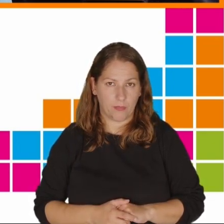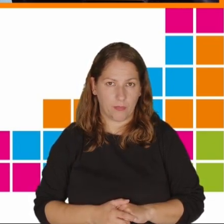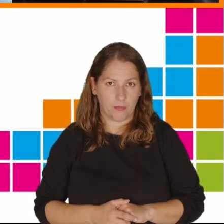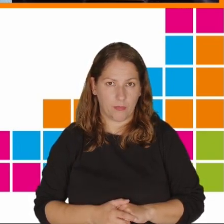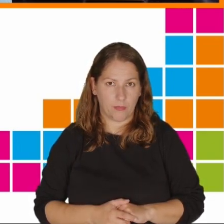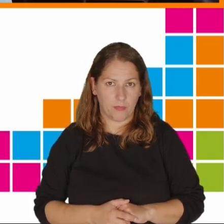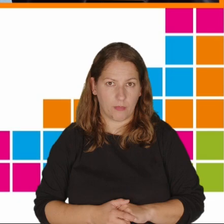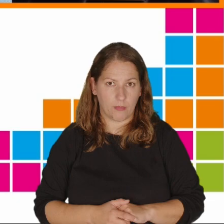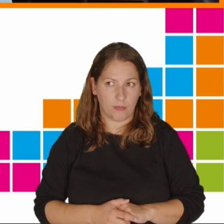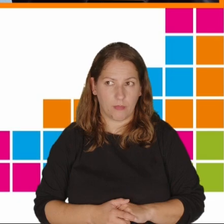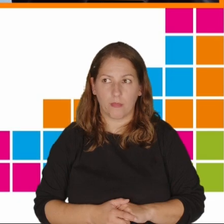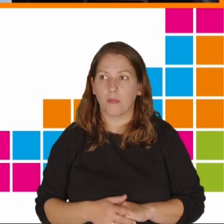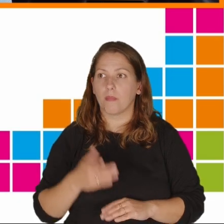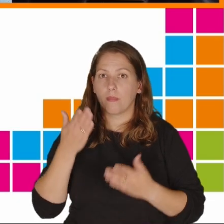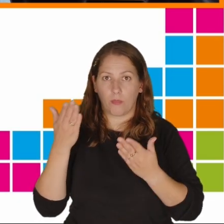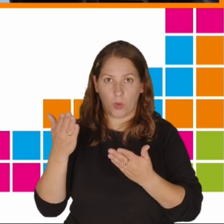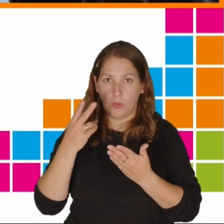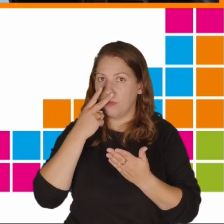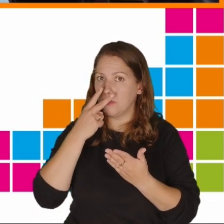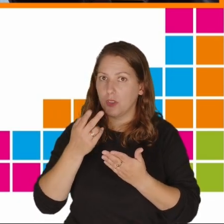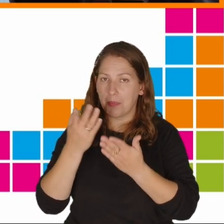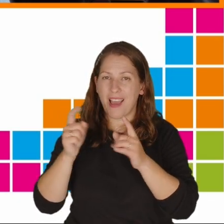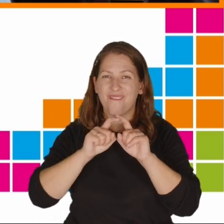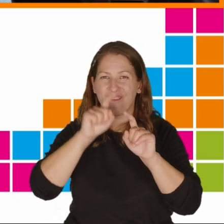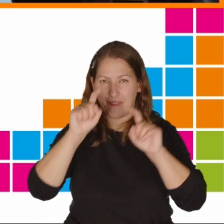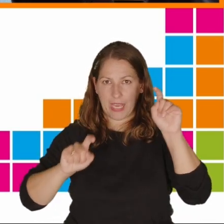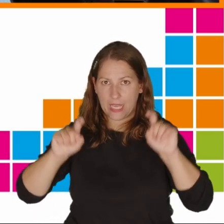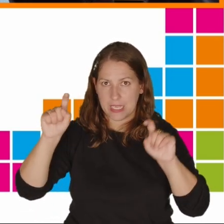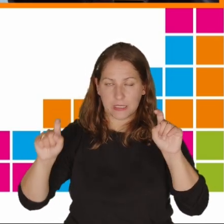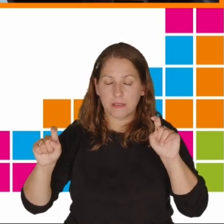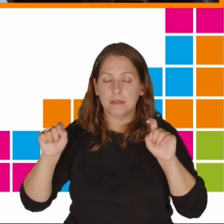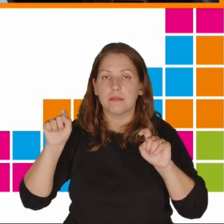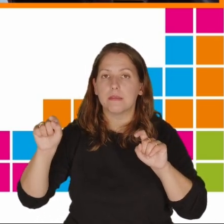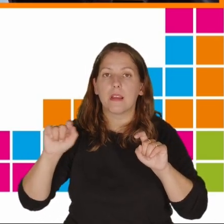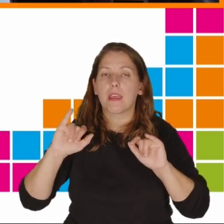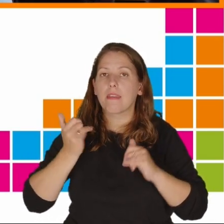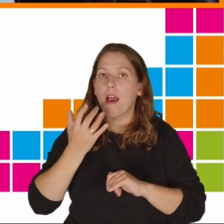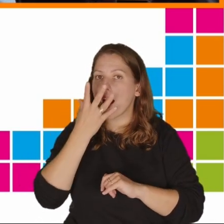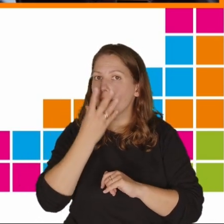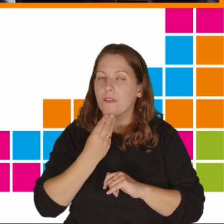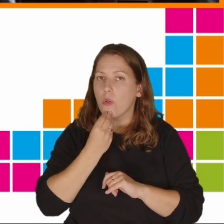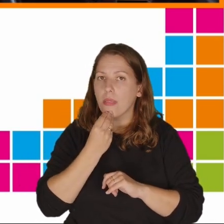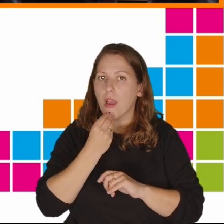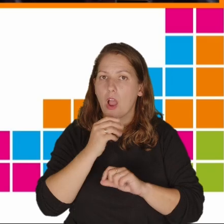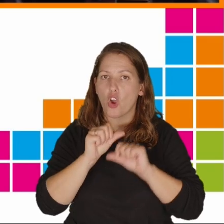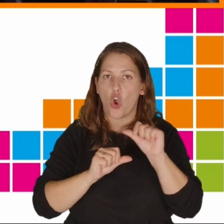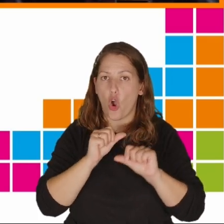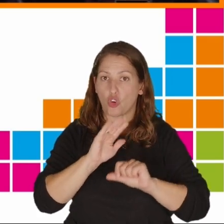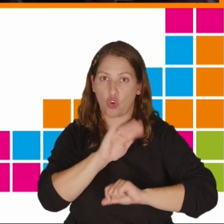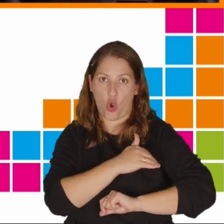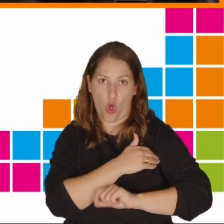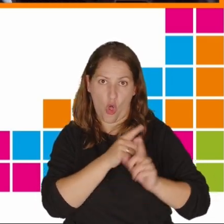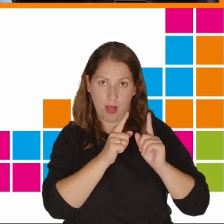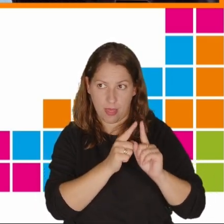Tutaj widzimy wykres, jak wygląda rok szkolny,